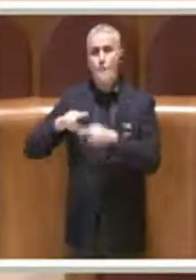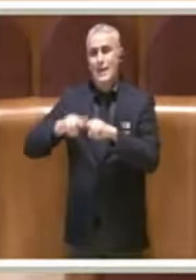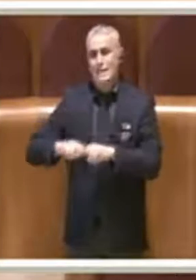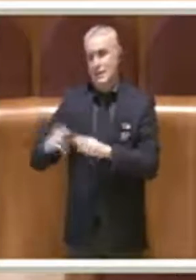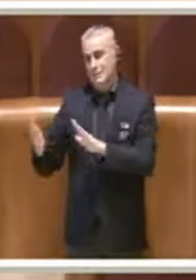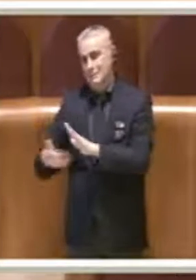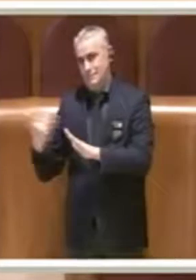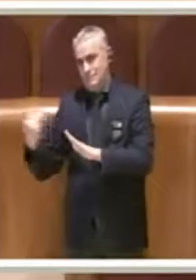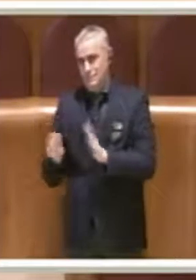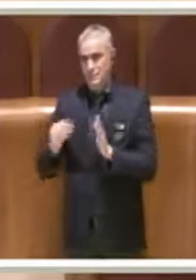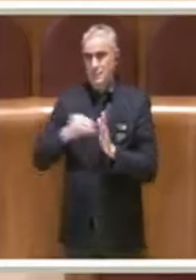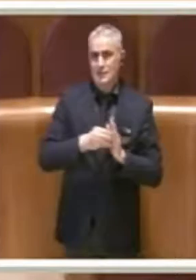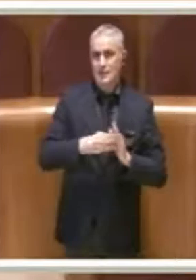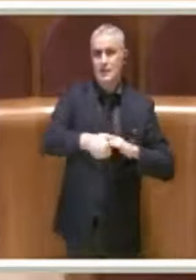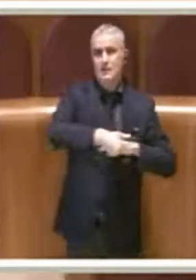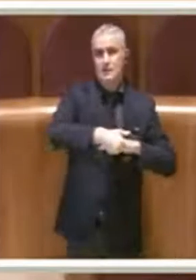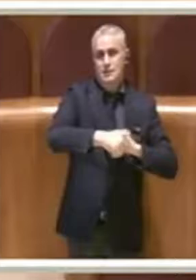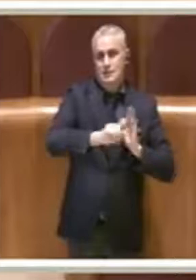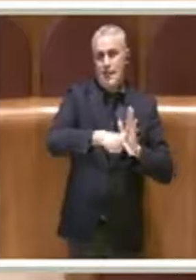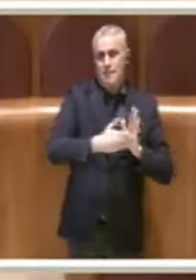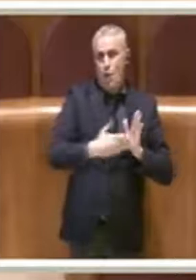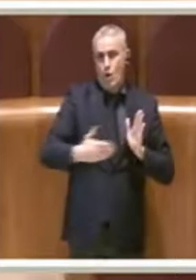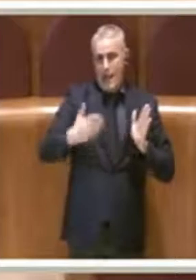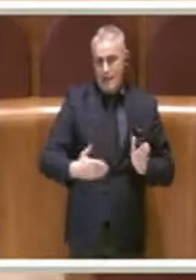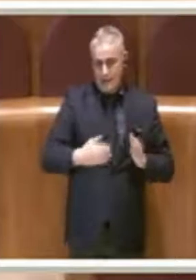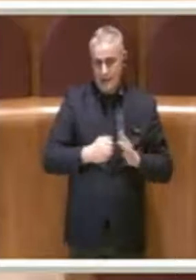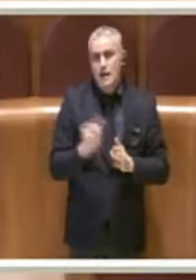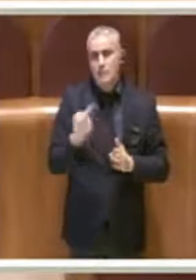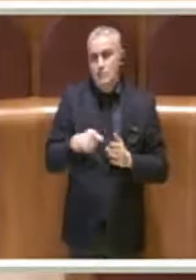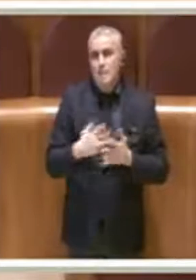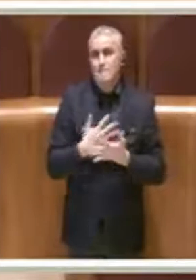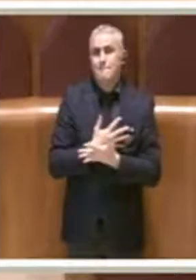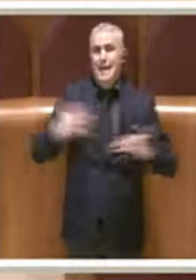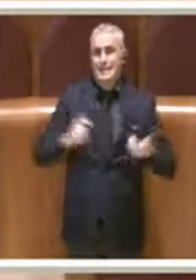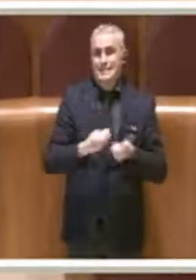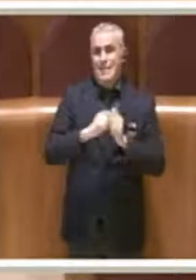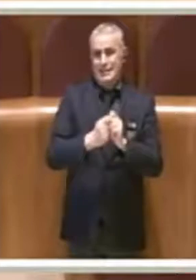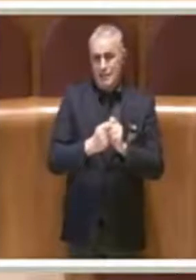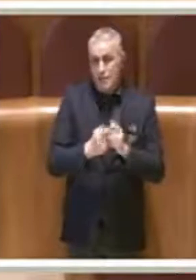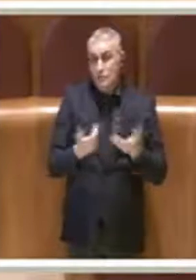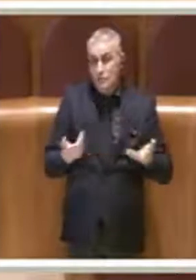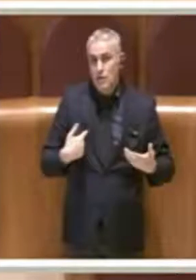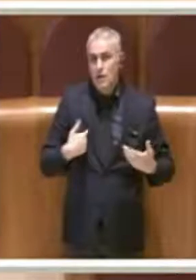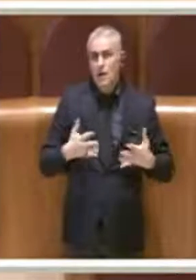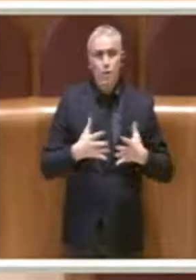questo è il maxi emendamento che abbiamo individuato grazie a ovviamente la maggioranza voterà a favore grazie a tutti